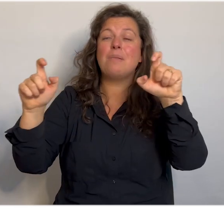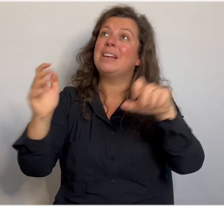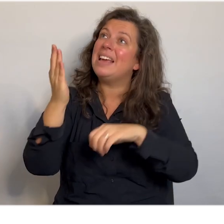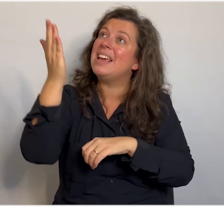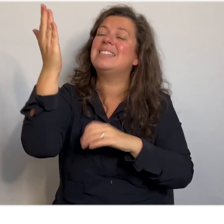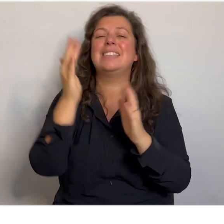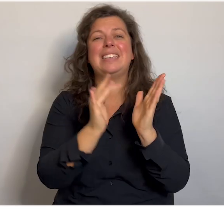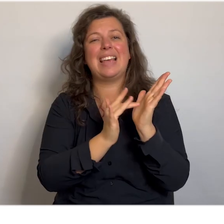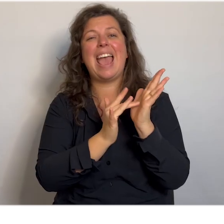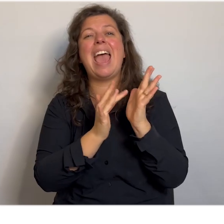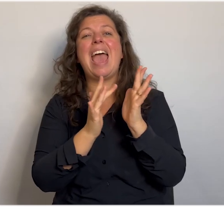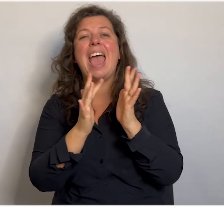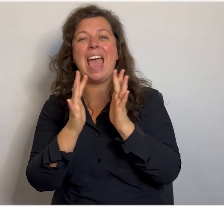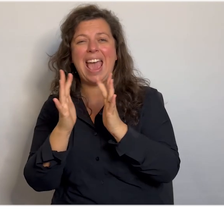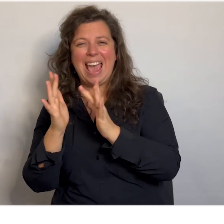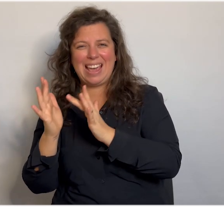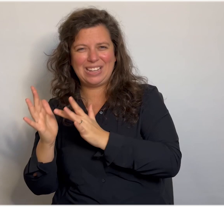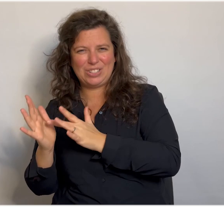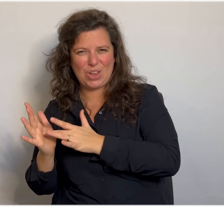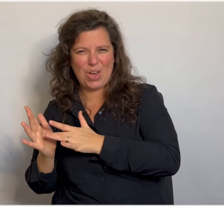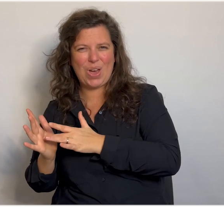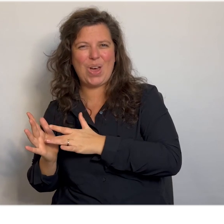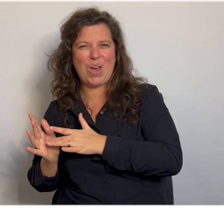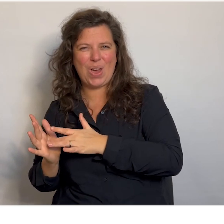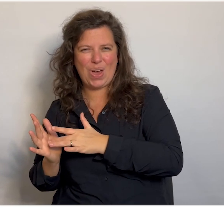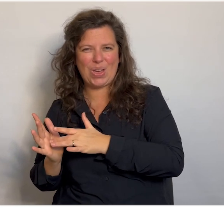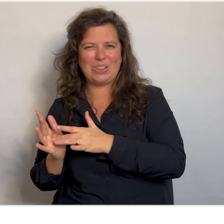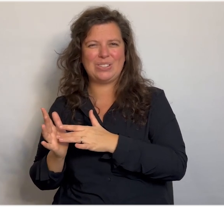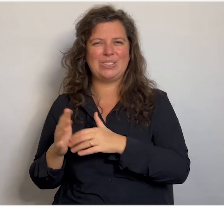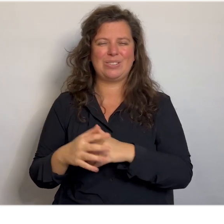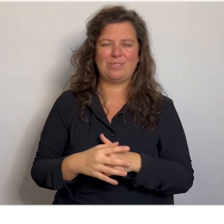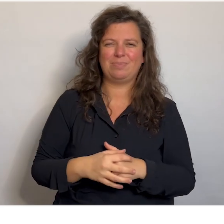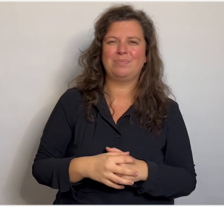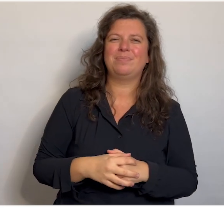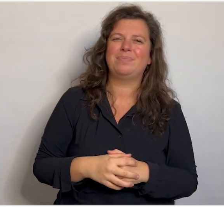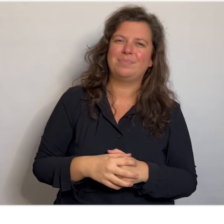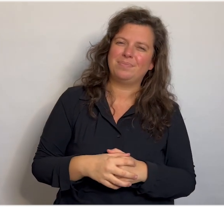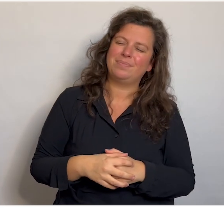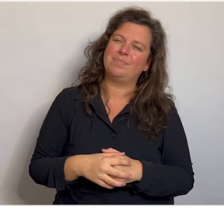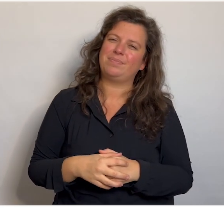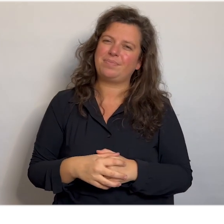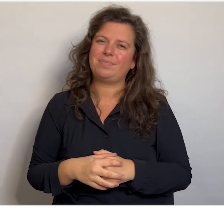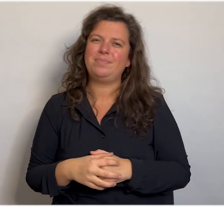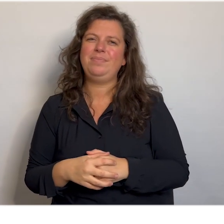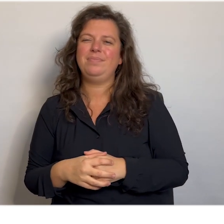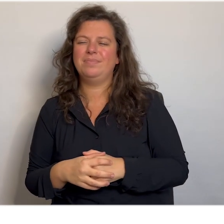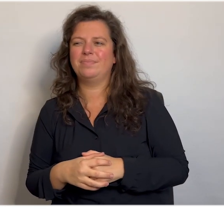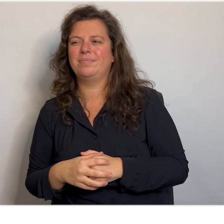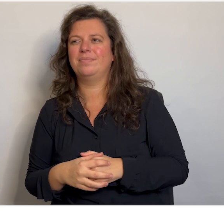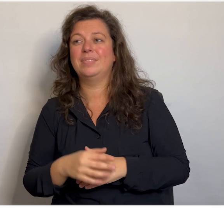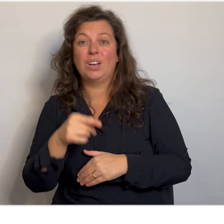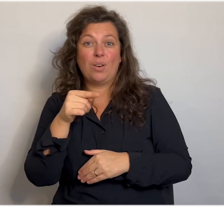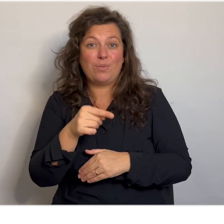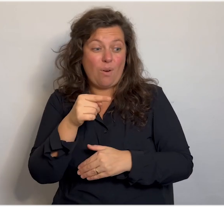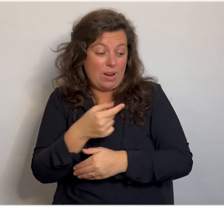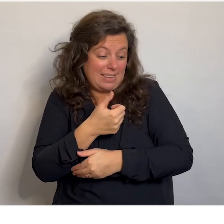Jezus, voor dit kleine